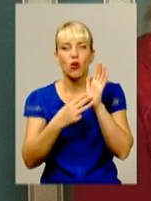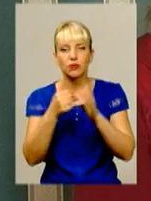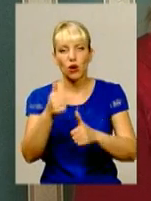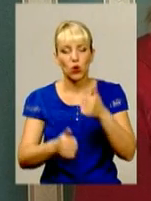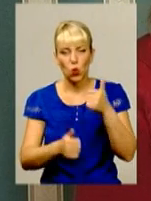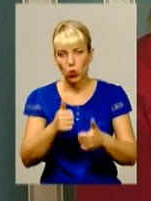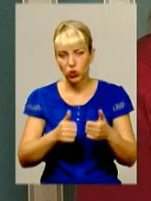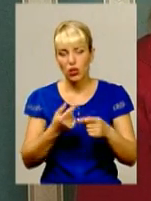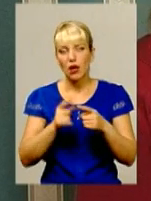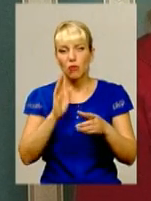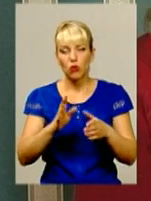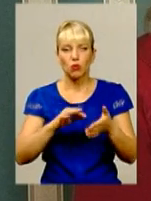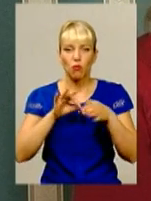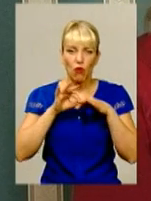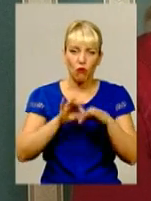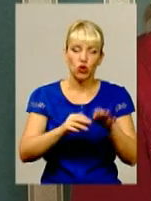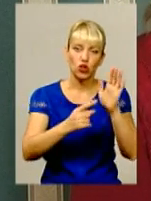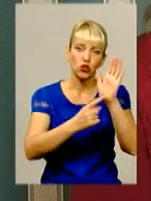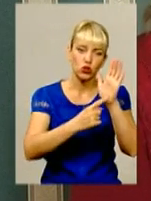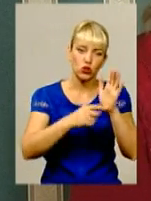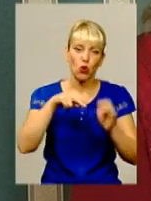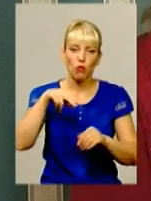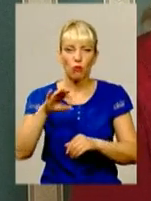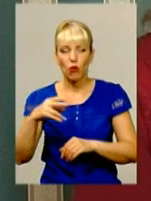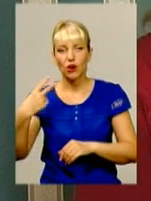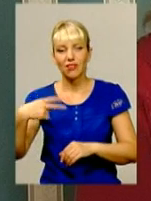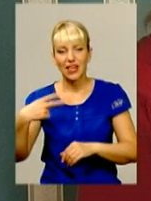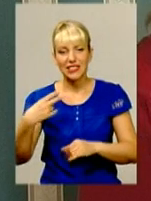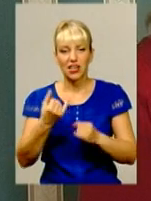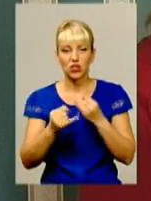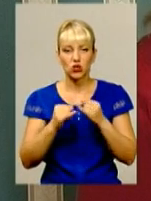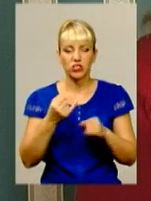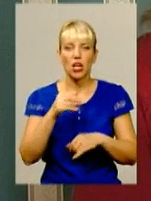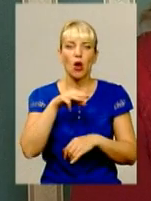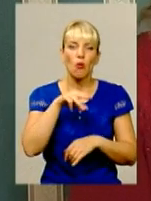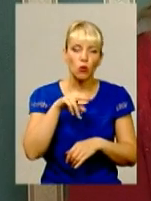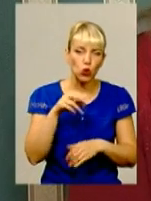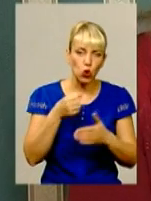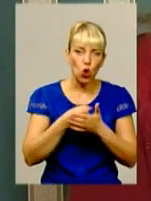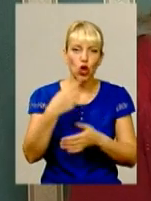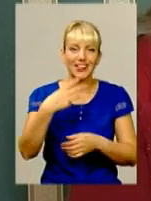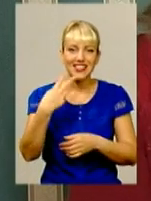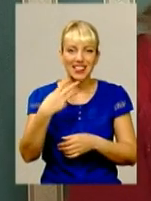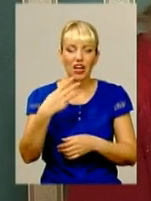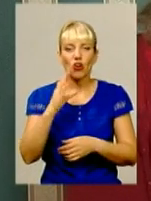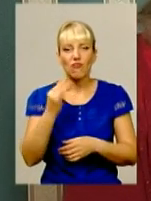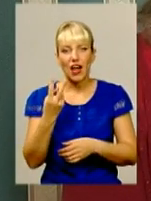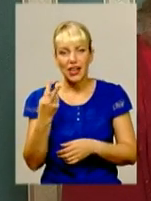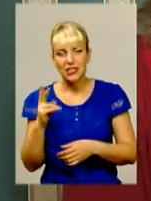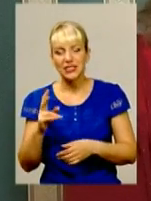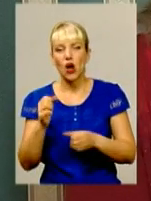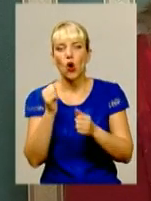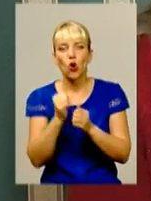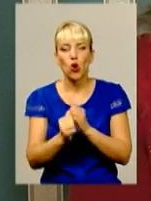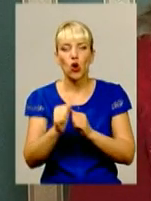планується з 6 по 20 жовтня. До 30 вересня кожен адвокат, який бажає взяти